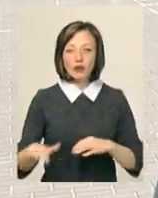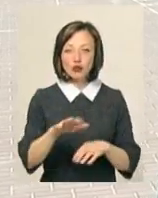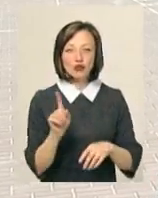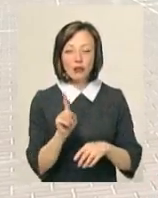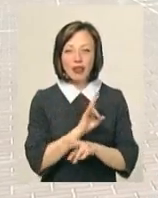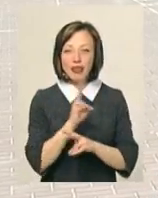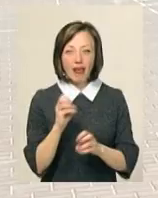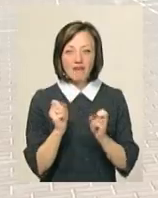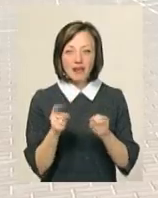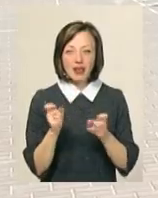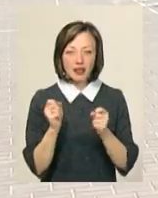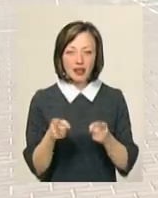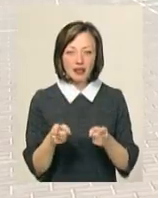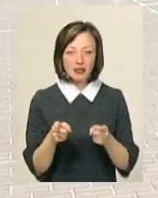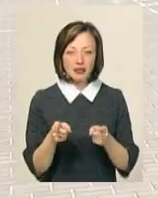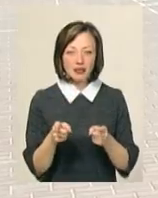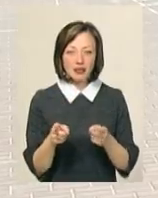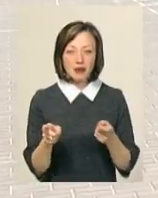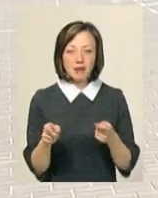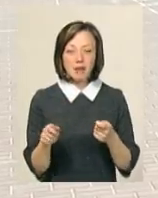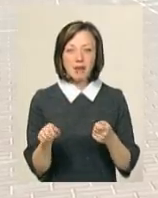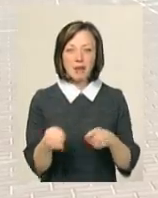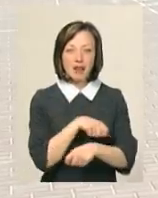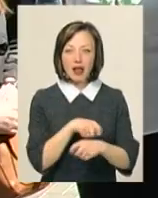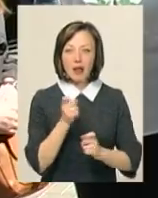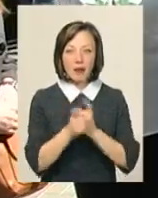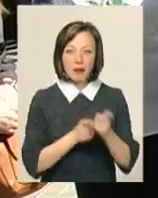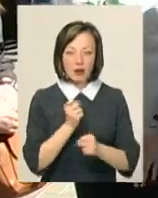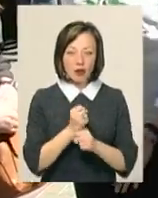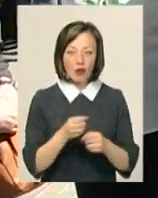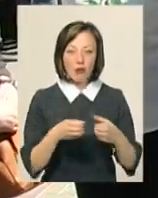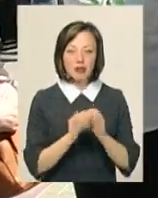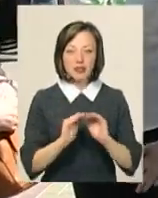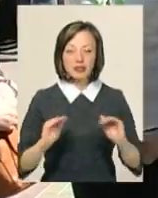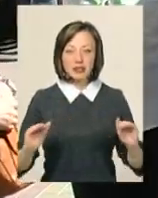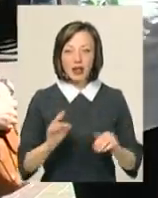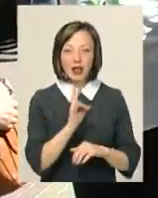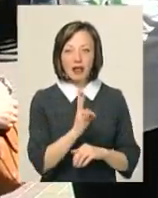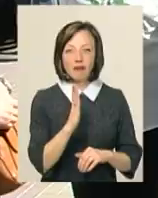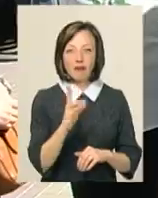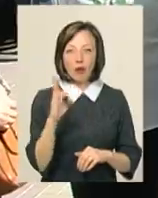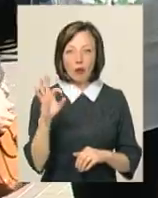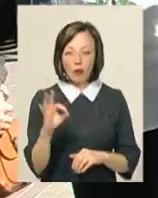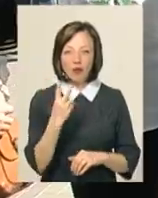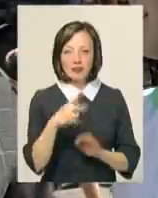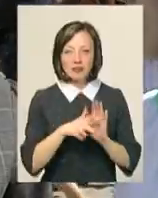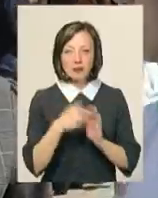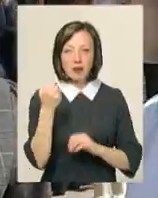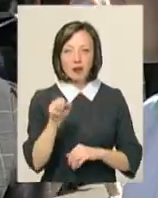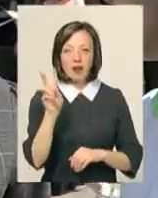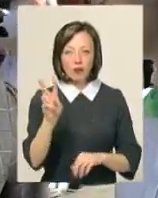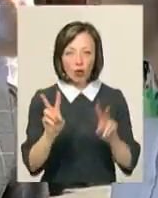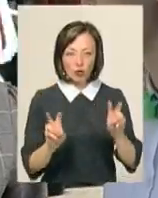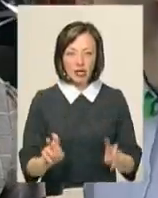викидати в смітник матеріали, які не переробляються. Команда учнів з НВО номер 28 перемогла у двох